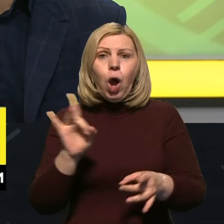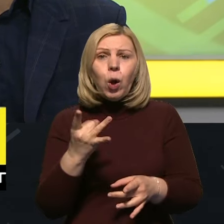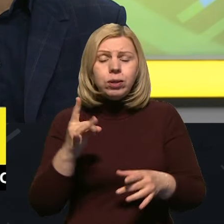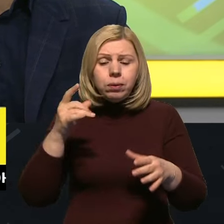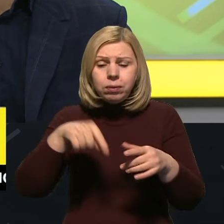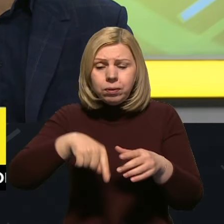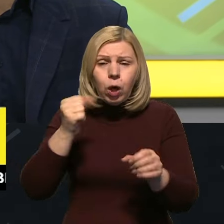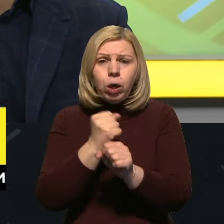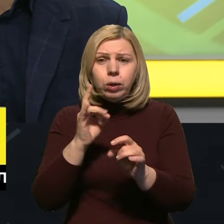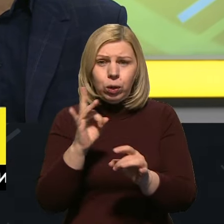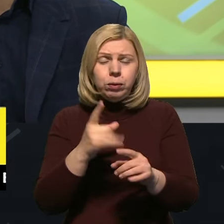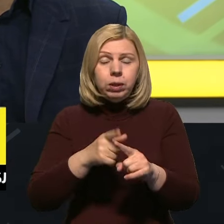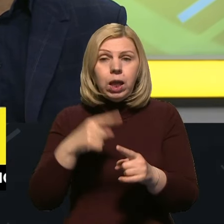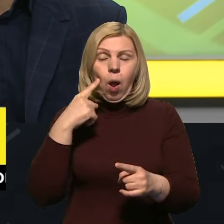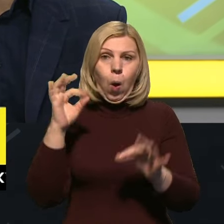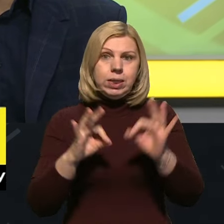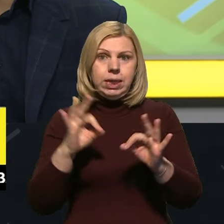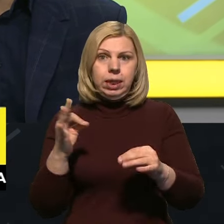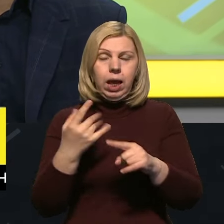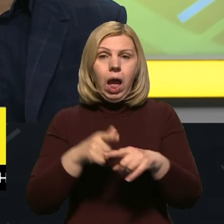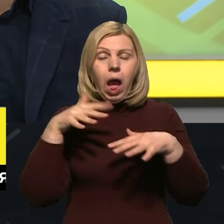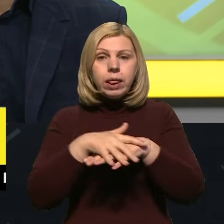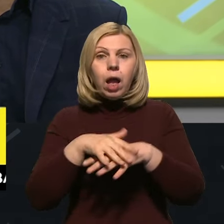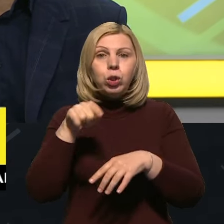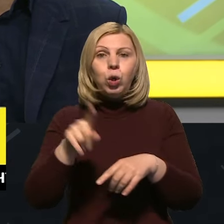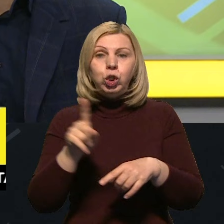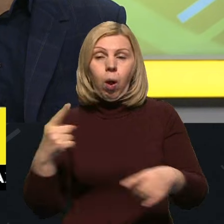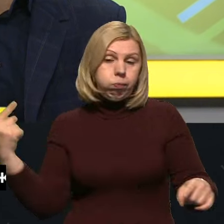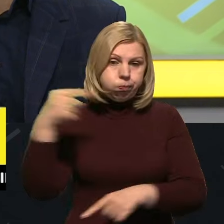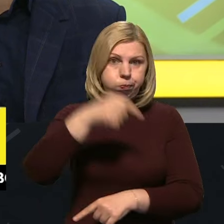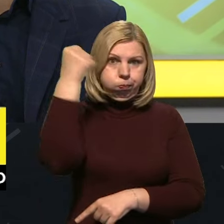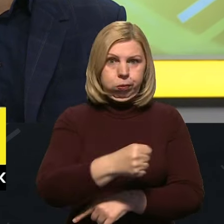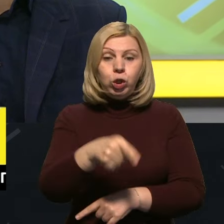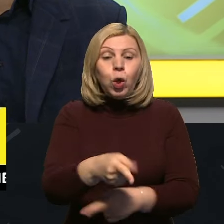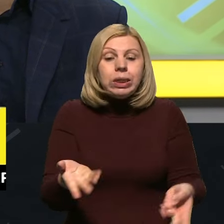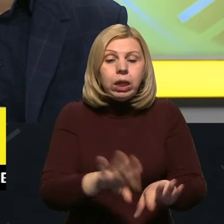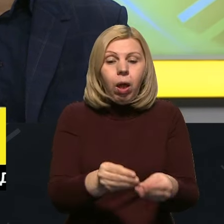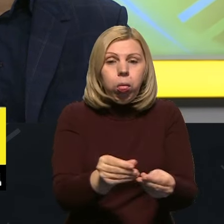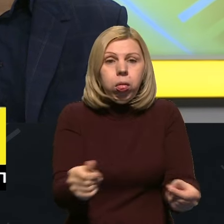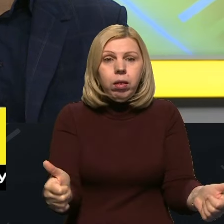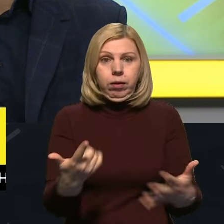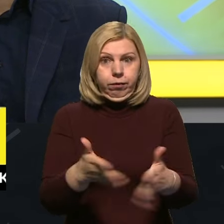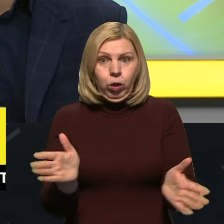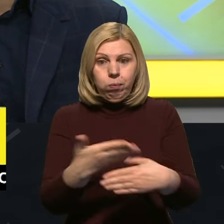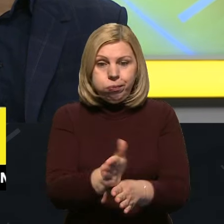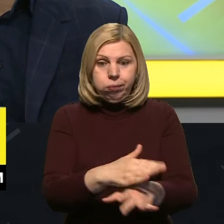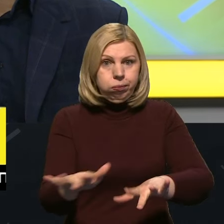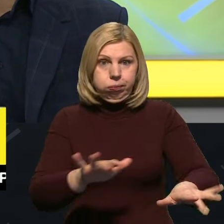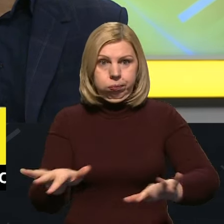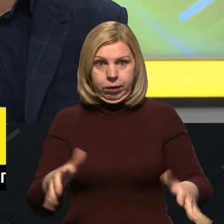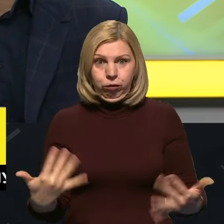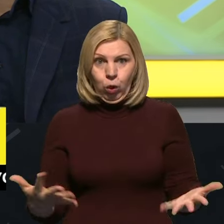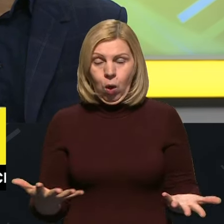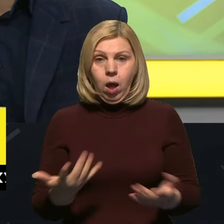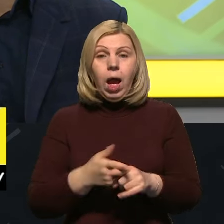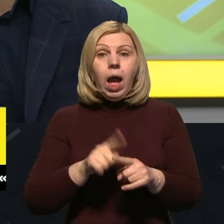частини. Є лише наші оцінки за основою безпосередньо аналізу того, що прилетіло і що від нього залишило співстоку, яку його підбили. Тому